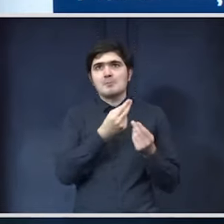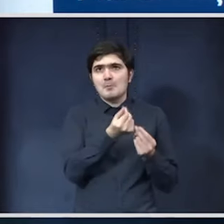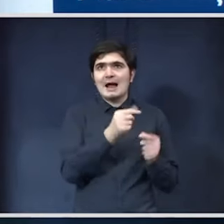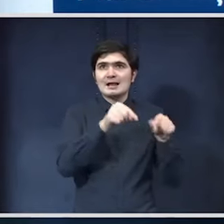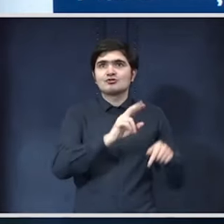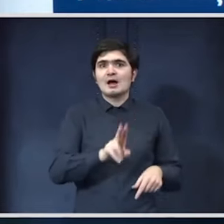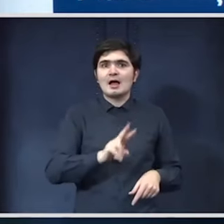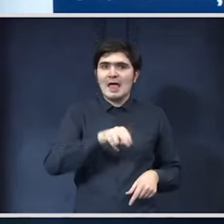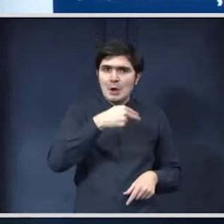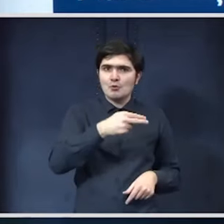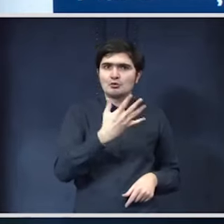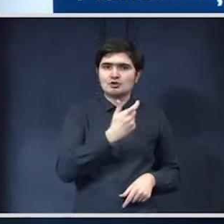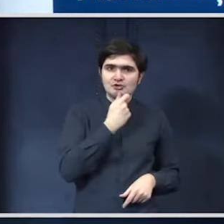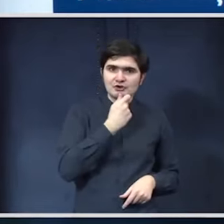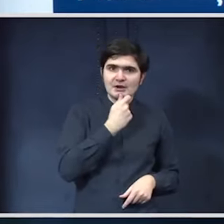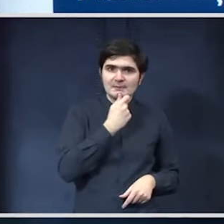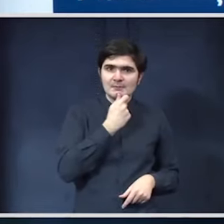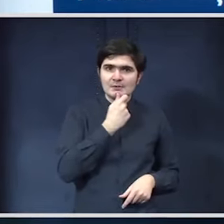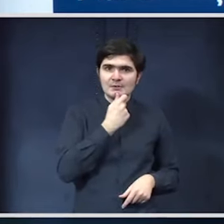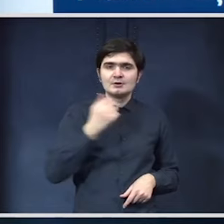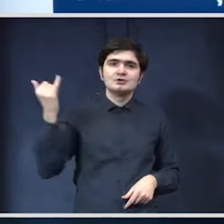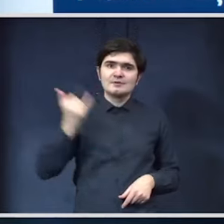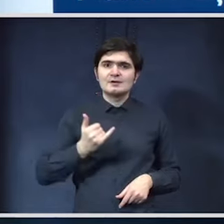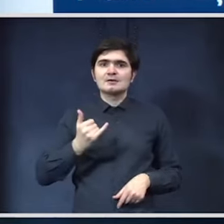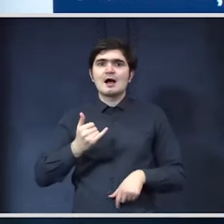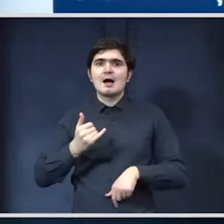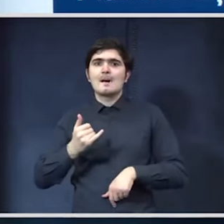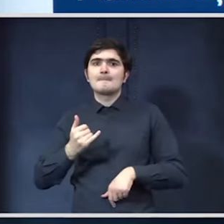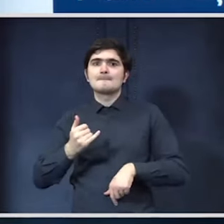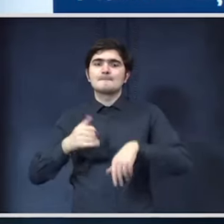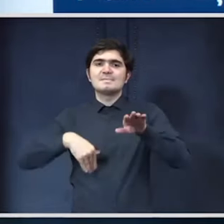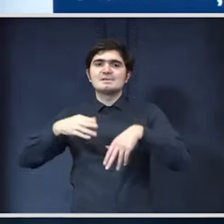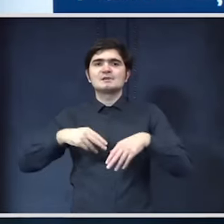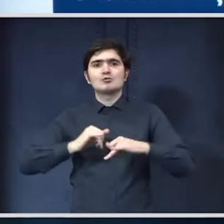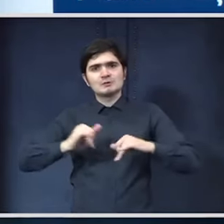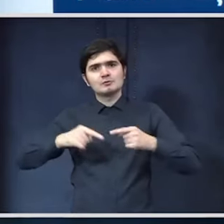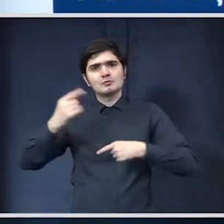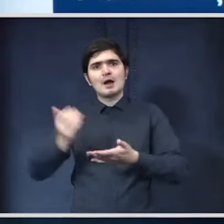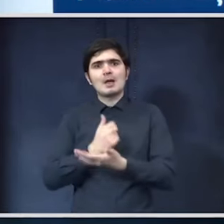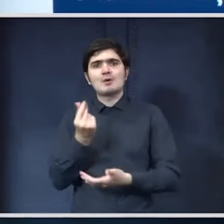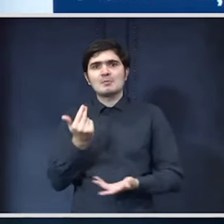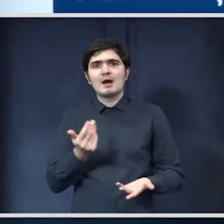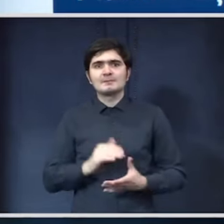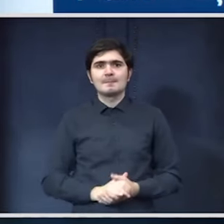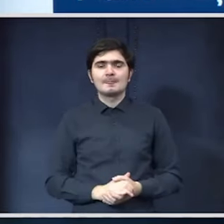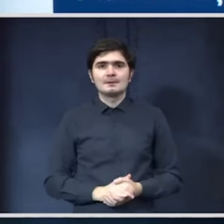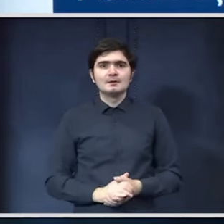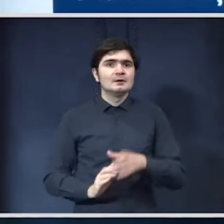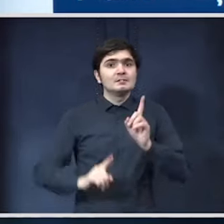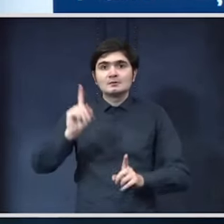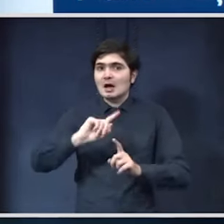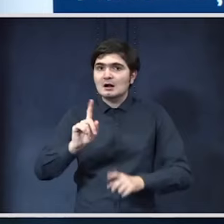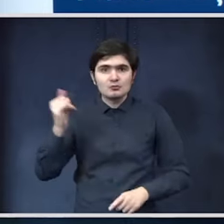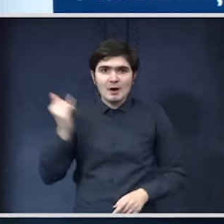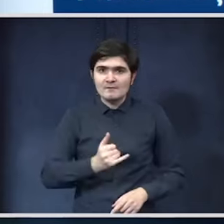următorii 5 ani și vin cu aceste proiecte la Ministerul Dezvoltării și îmi iau banii asta este mecanismul și dacă nu vin